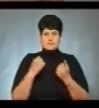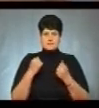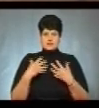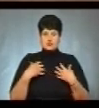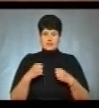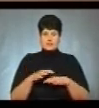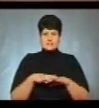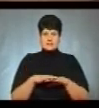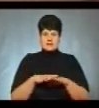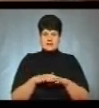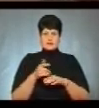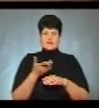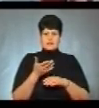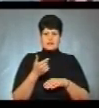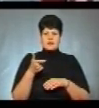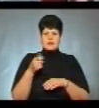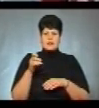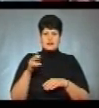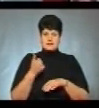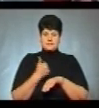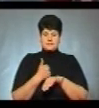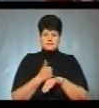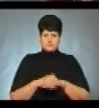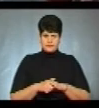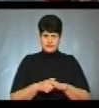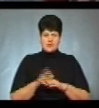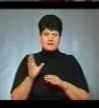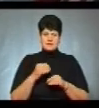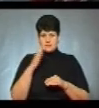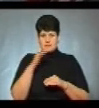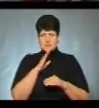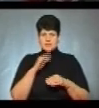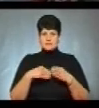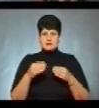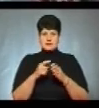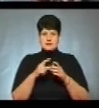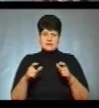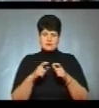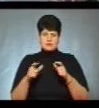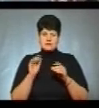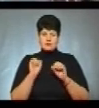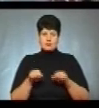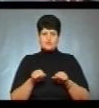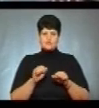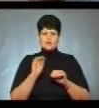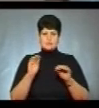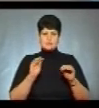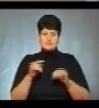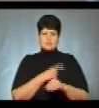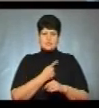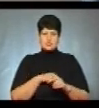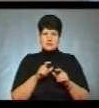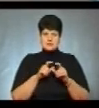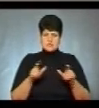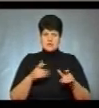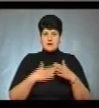'я населення, який Галина очолює. Всім батькам передаємо такі листівки, які вони можуть розмістити в медичних закладах.